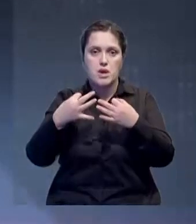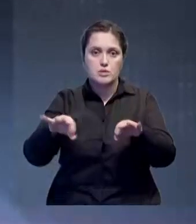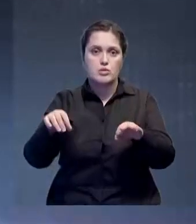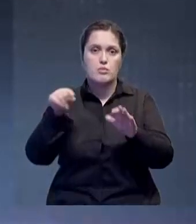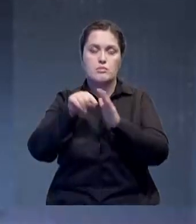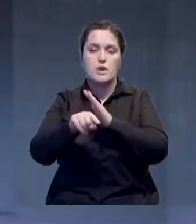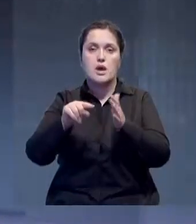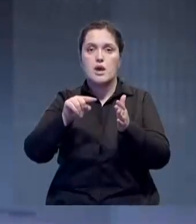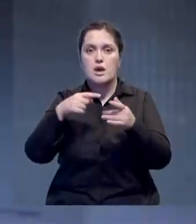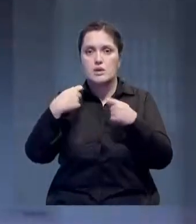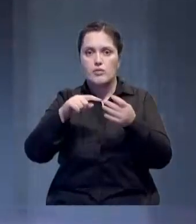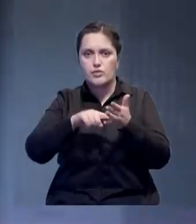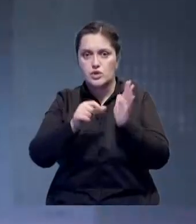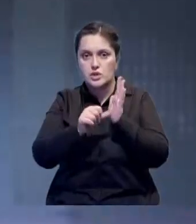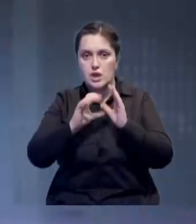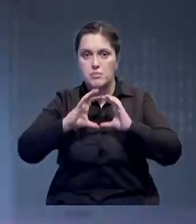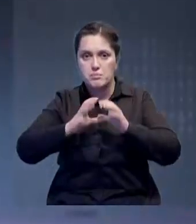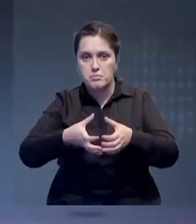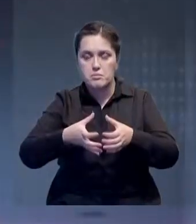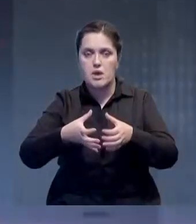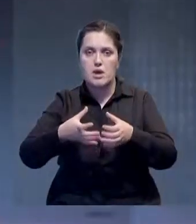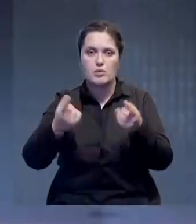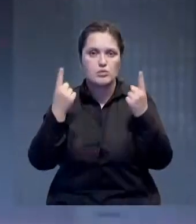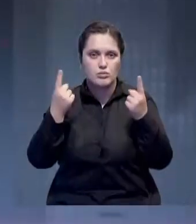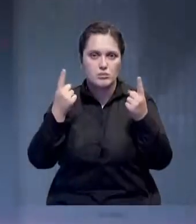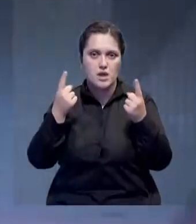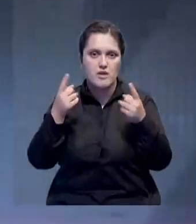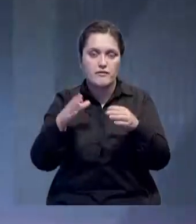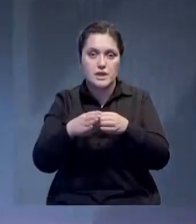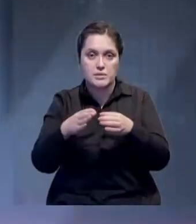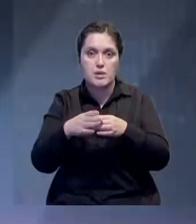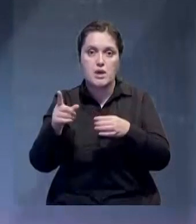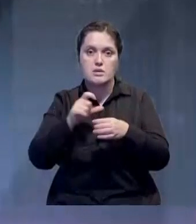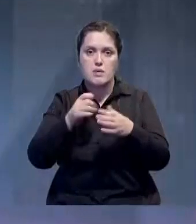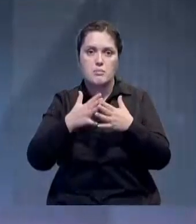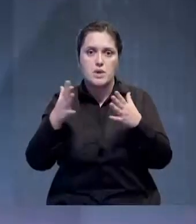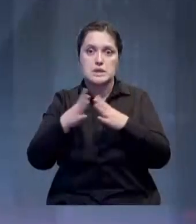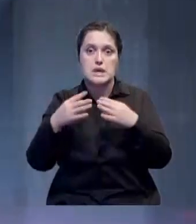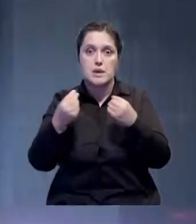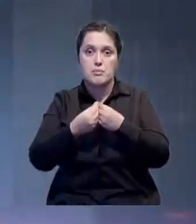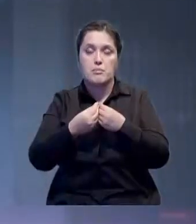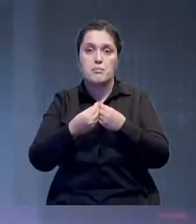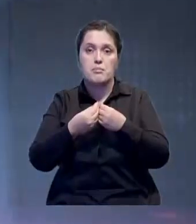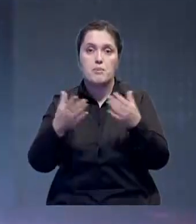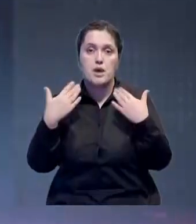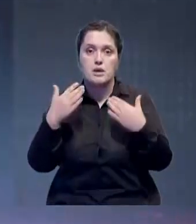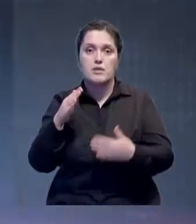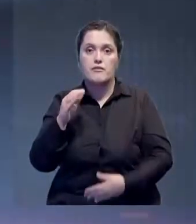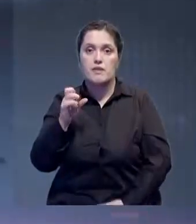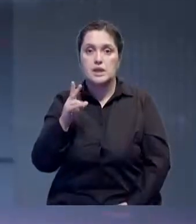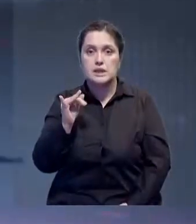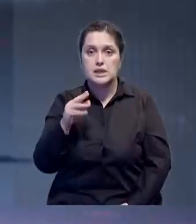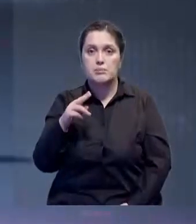размещены торговые точки 60 мировых ритейлов-гигантов. Там же находится и самый большой семейный парк «Фанки